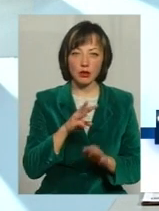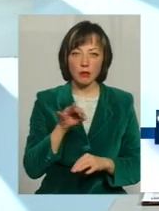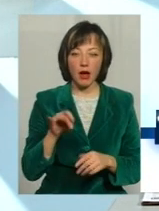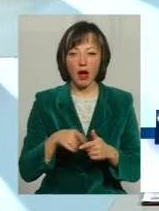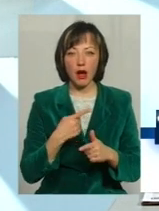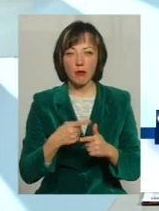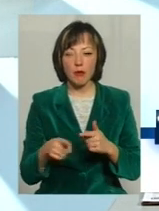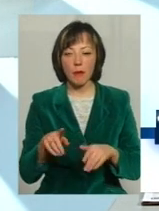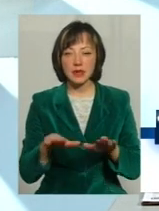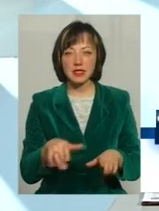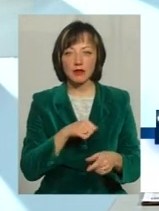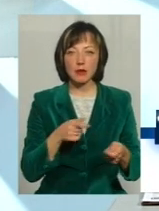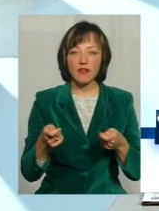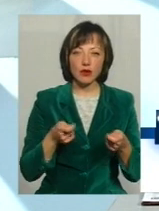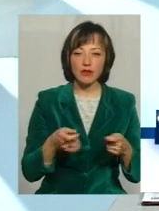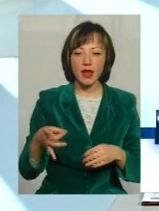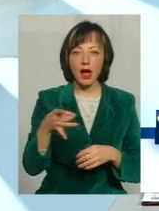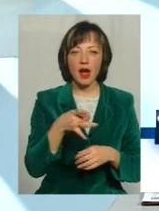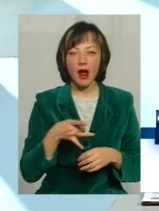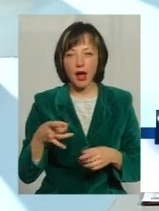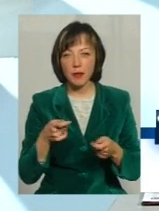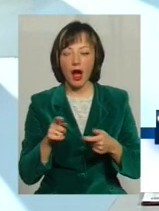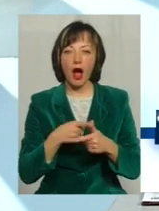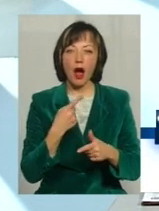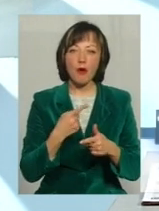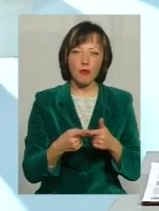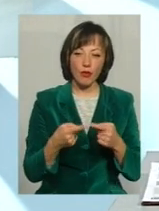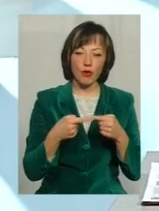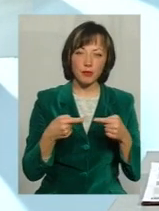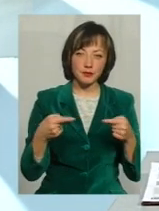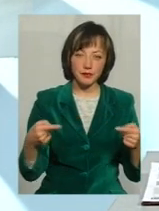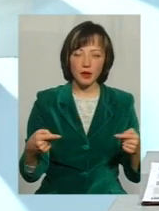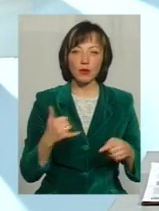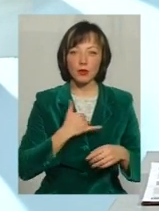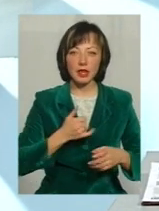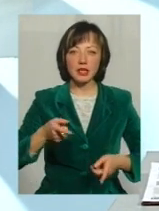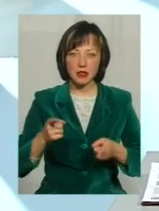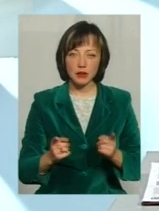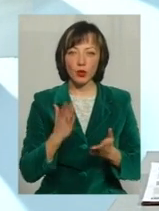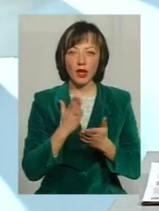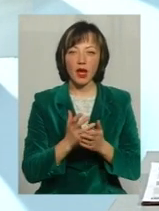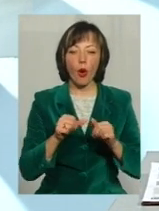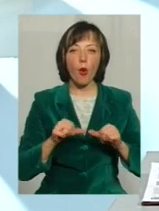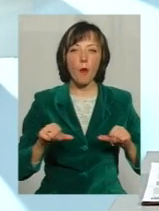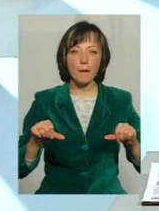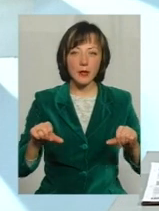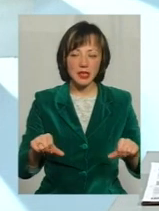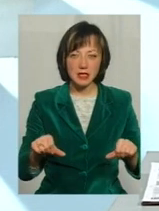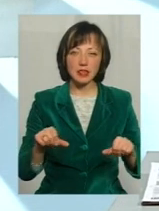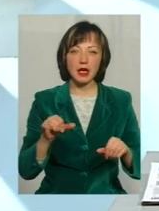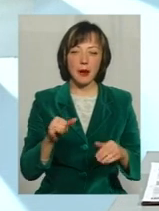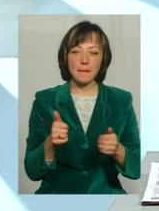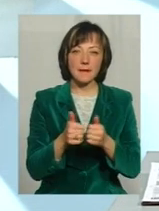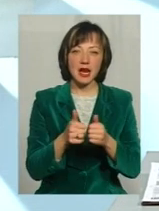органі місцевого самоврядування, або реадміністрації, або акредитованих суб'єктів У нас дійсно діє комісія при управлінні юстиції області і при